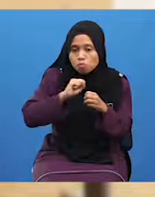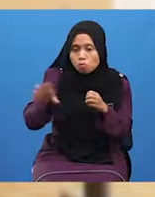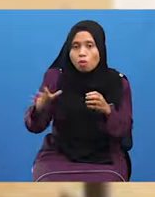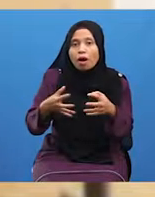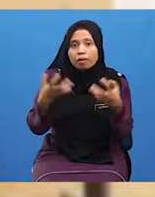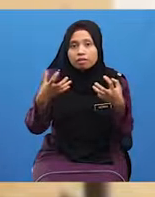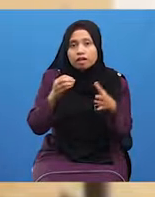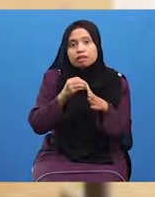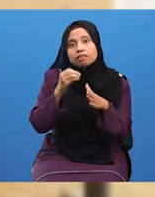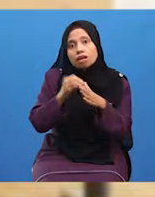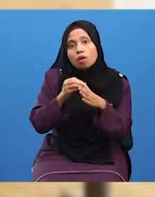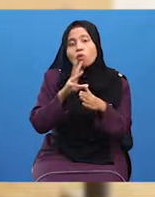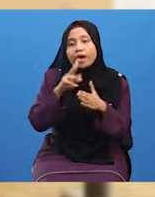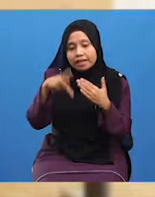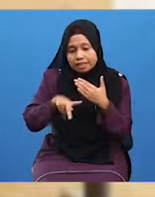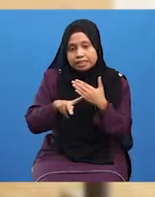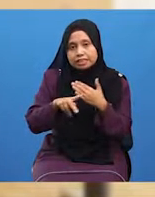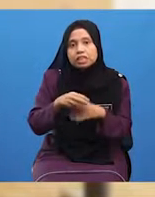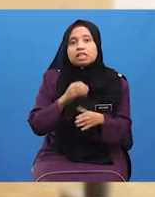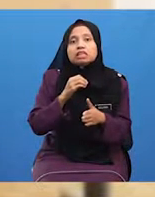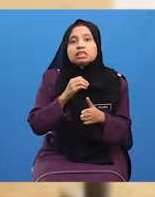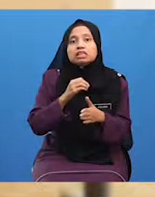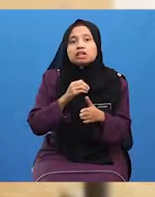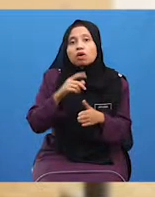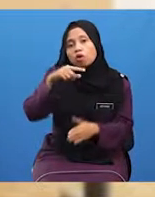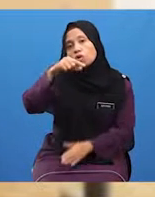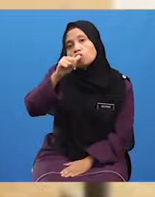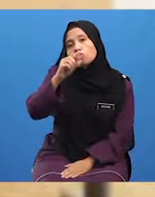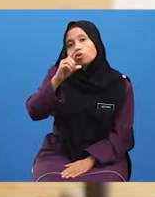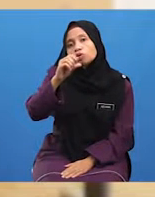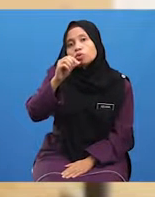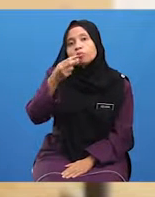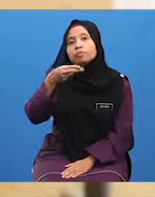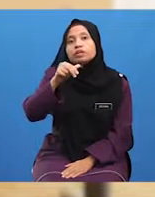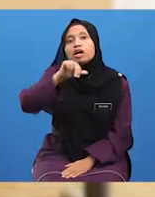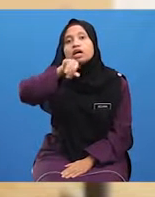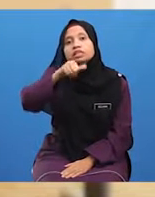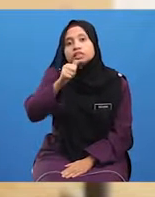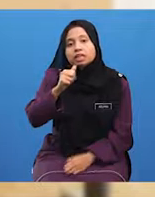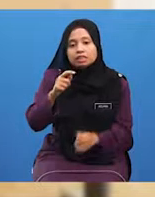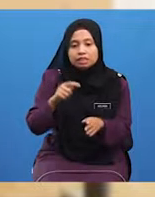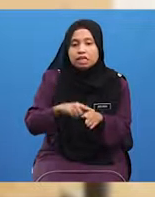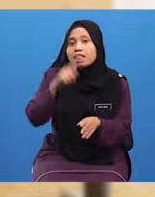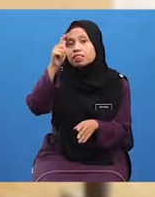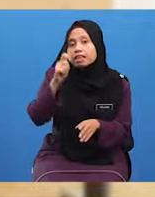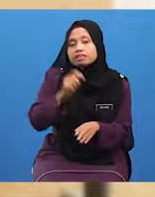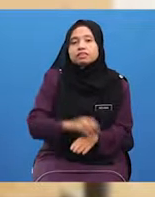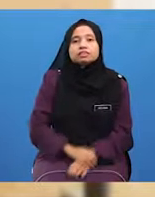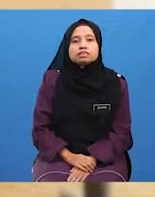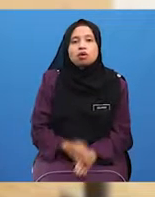Besar Atau Air Kecil Iaitu Kodok Hajat Di Tandas Atau Bilik Air